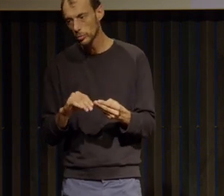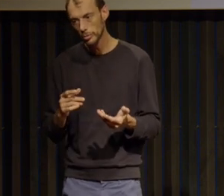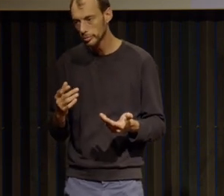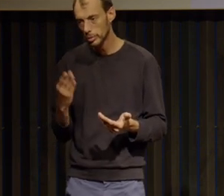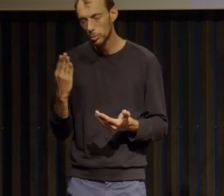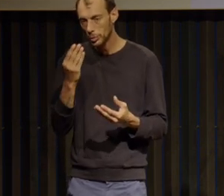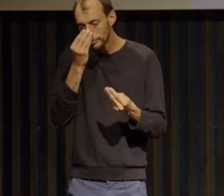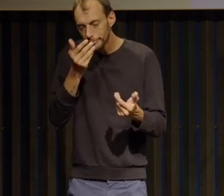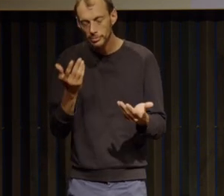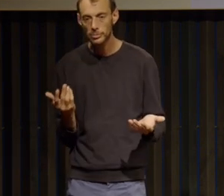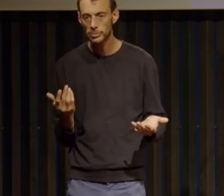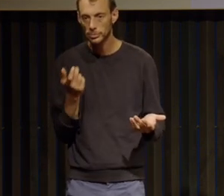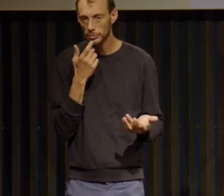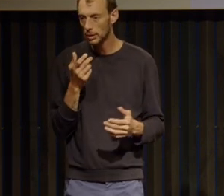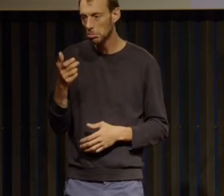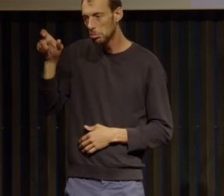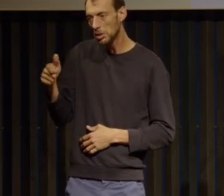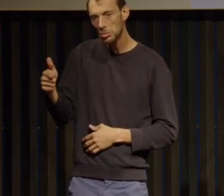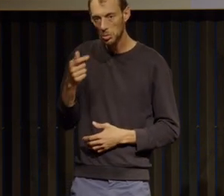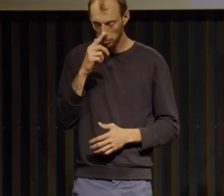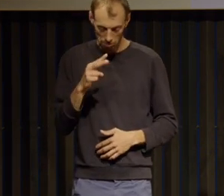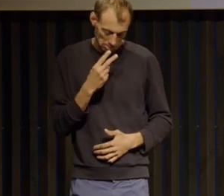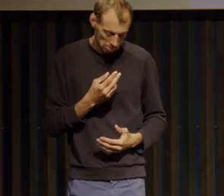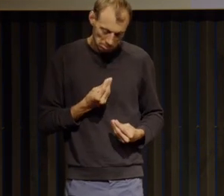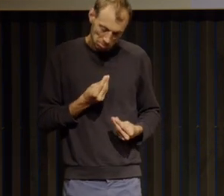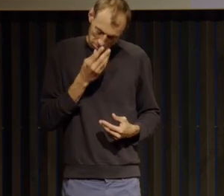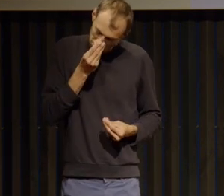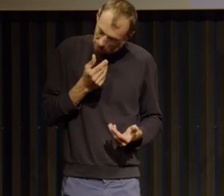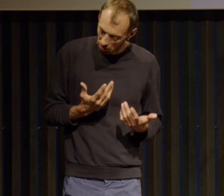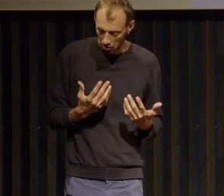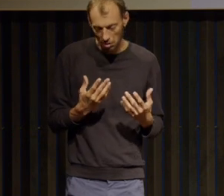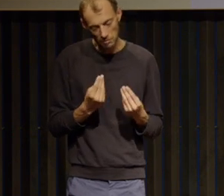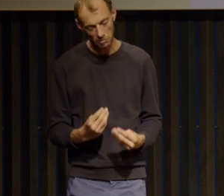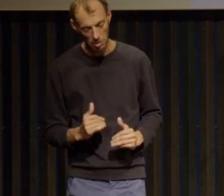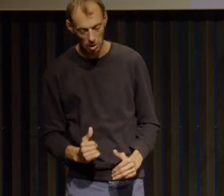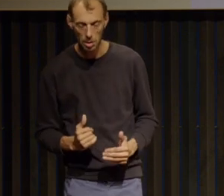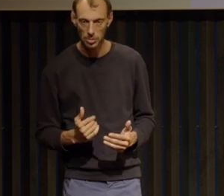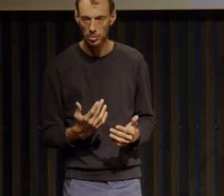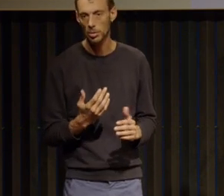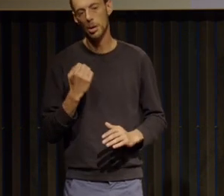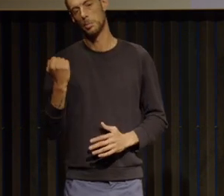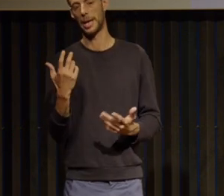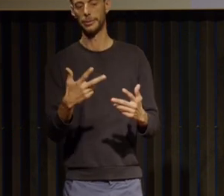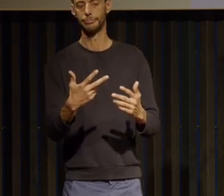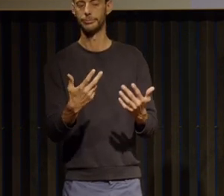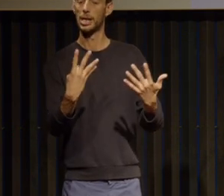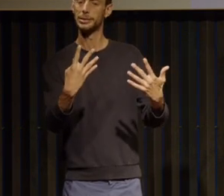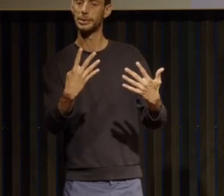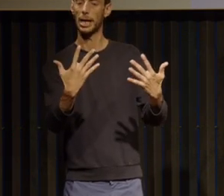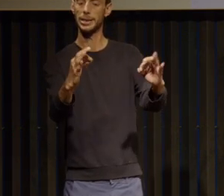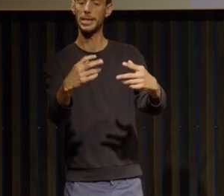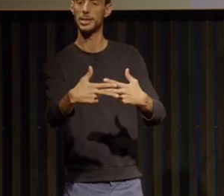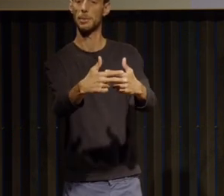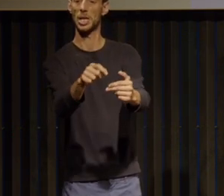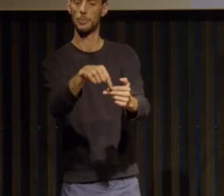donné c'est faible et c'est encore plus évident sur les étapes 5 à 10 qui sont vraiment centrées sur l'alimentation en fait concrètement